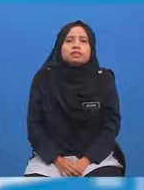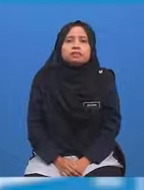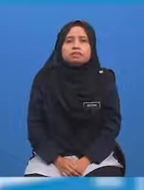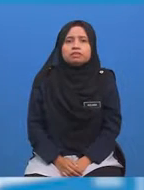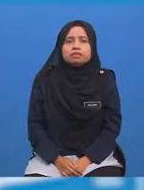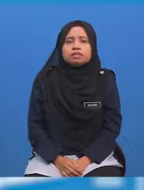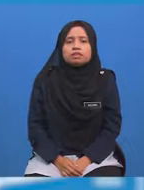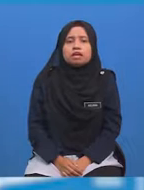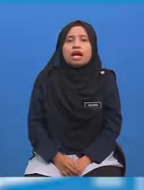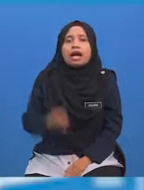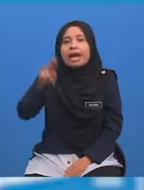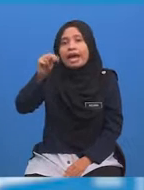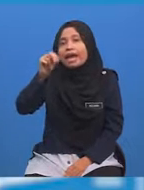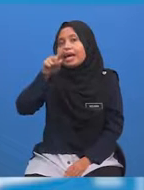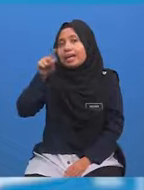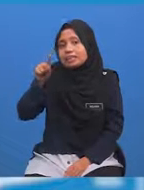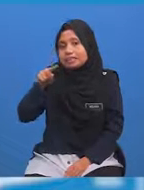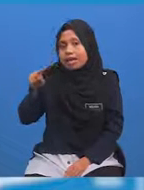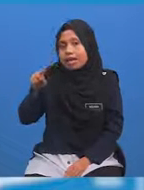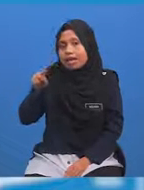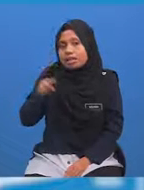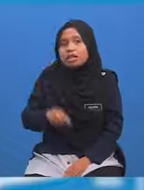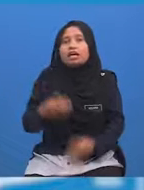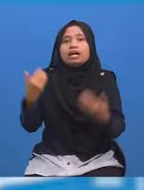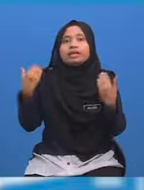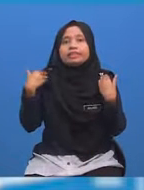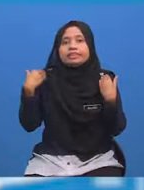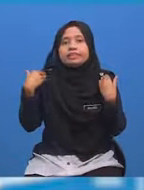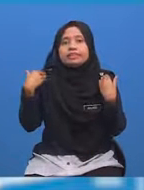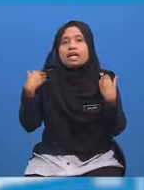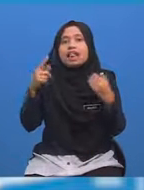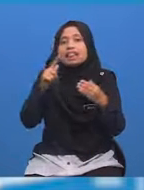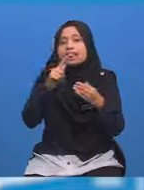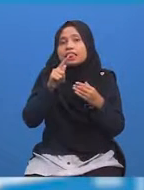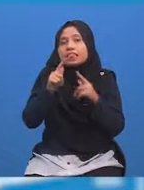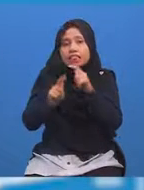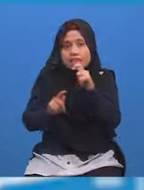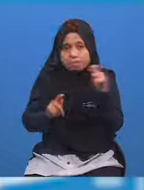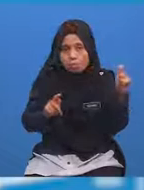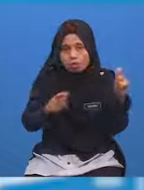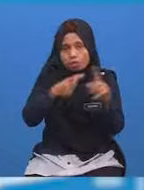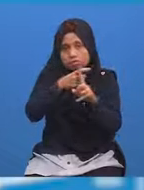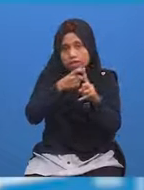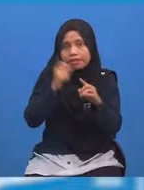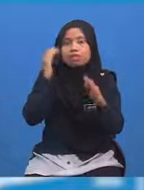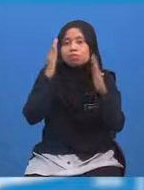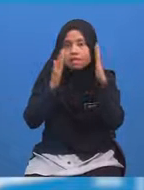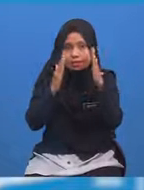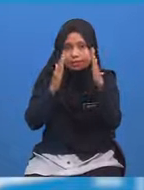Outland ialah sebuah bandar di New Zealand Yang berada di sebelah timur dari Malaysia